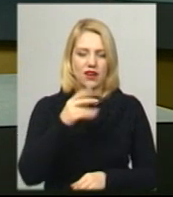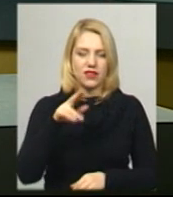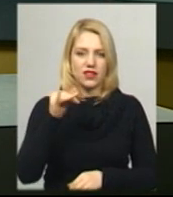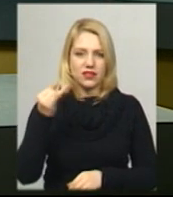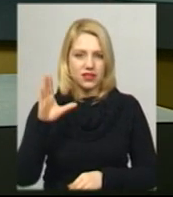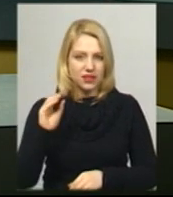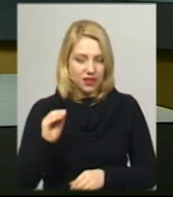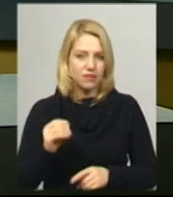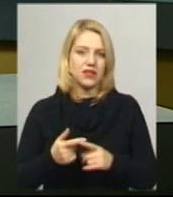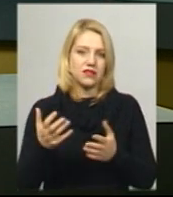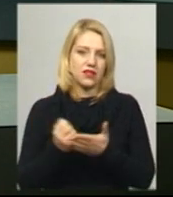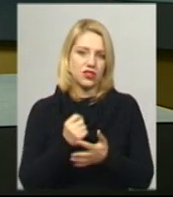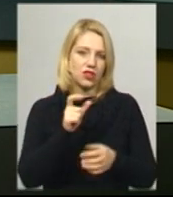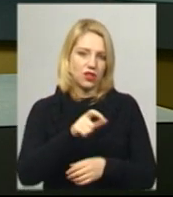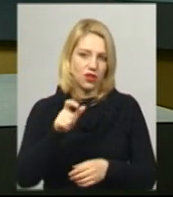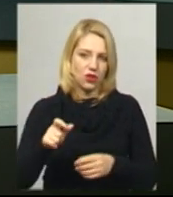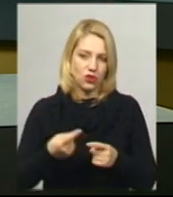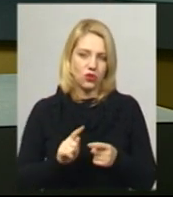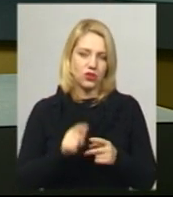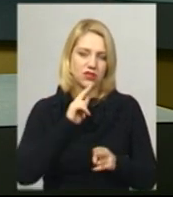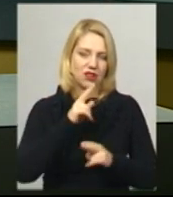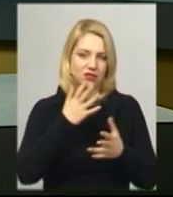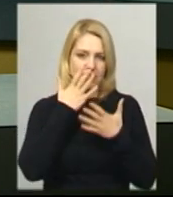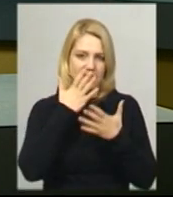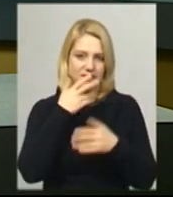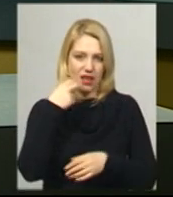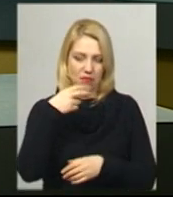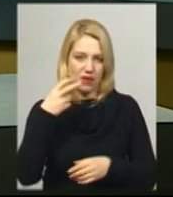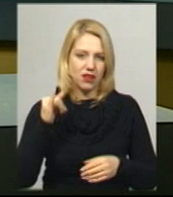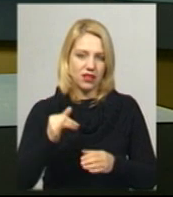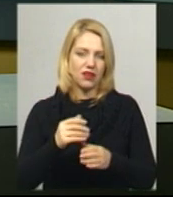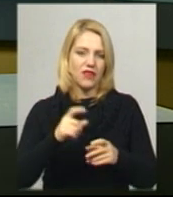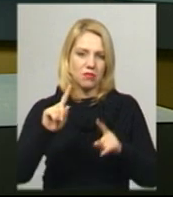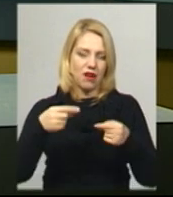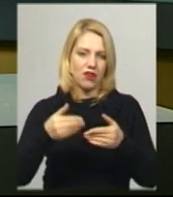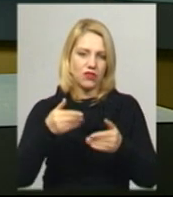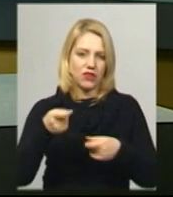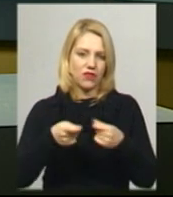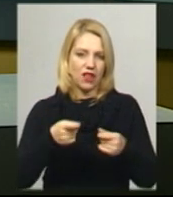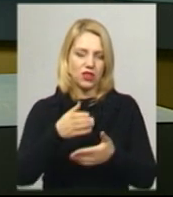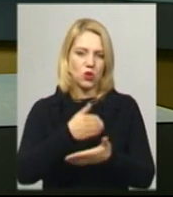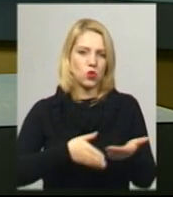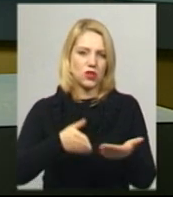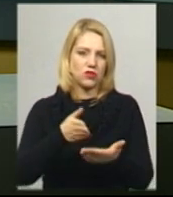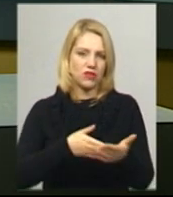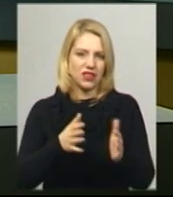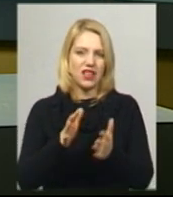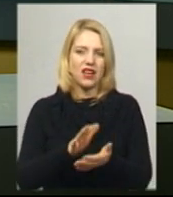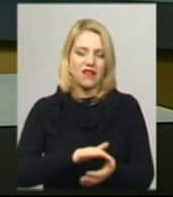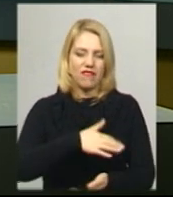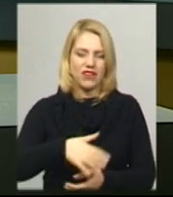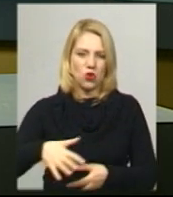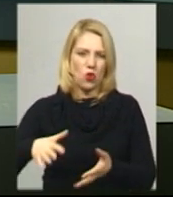скаржаться на неприємний запах і вимагають від місцевої влади утилізувати відходи. Першим побачив таку знахідку місцевий житель Василь Фліс.